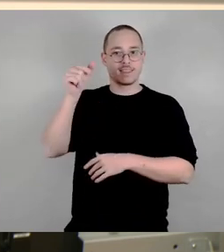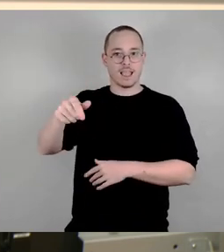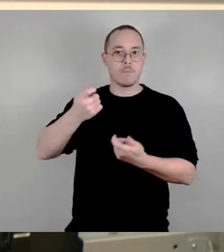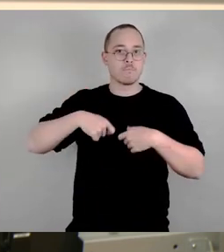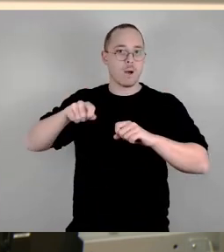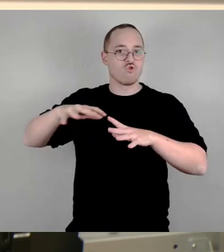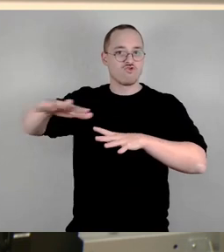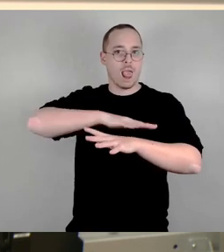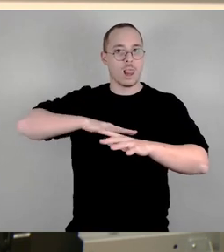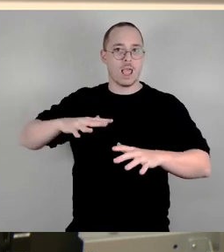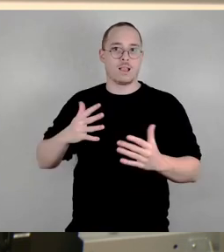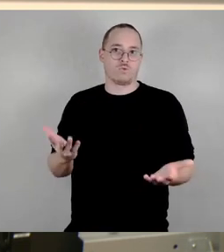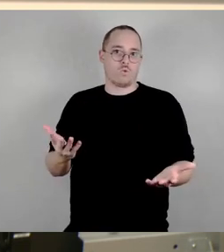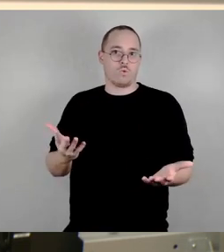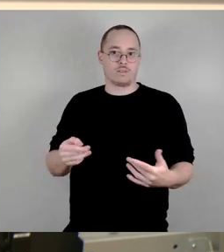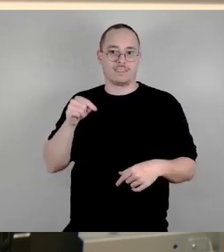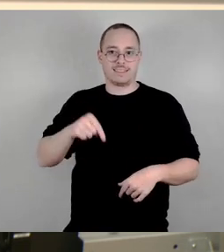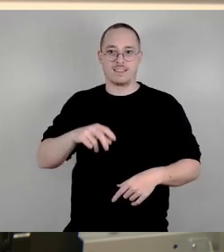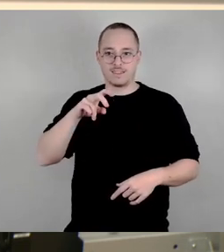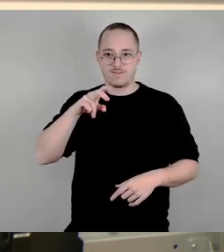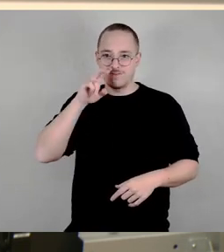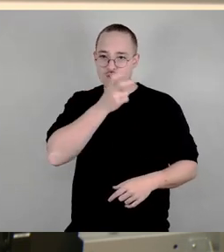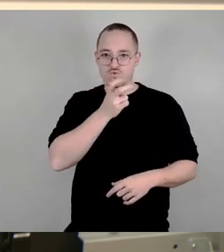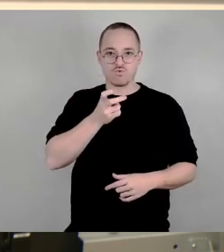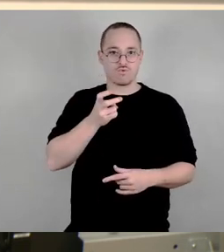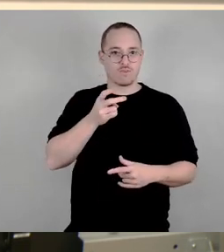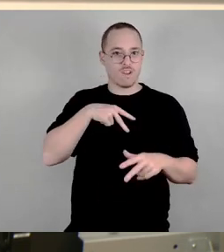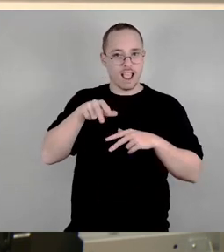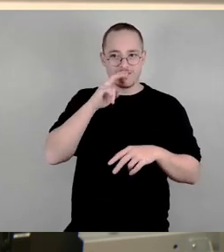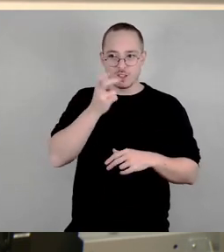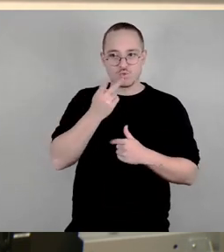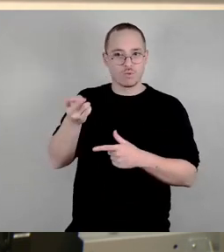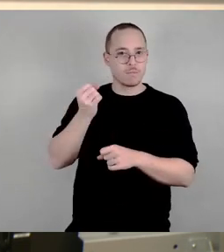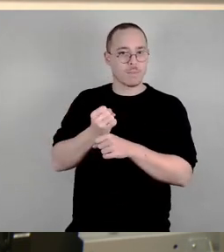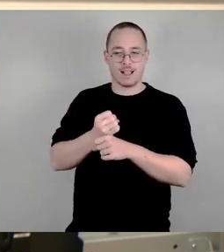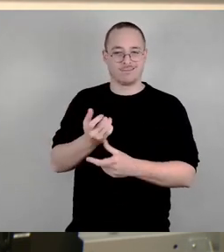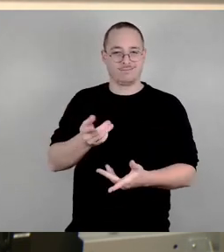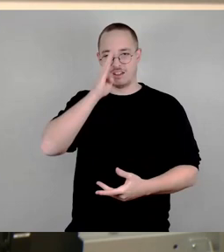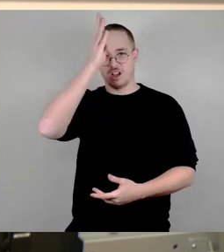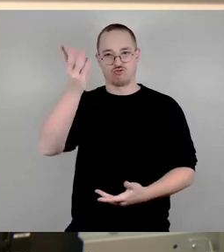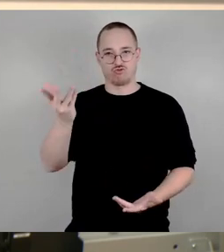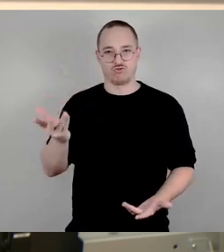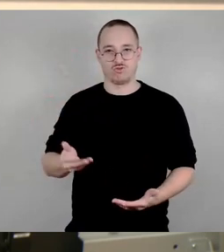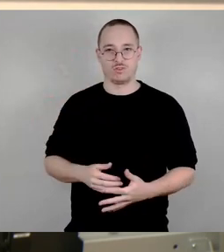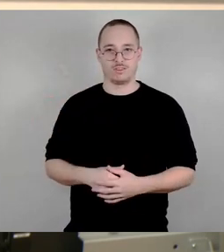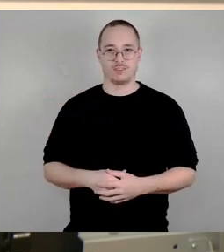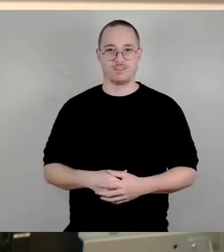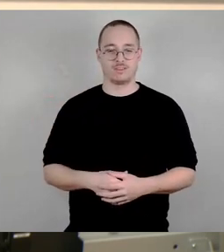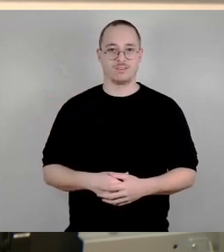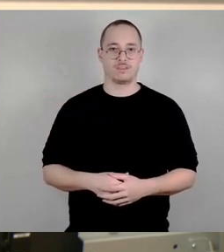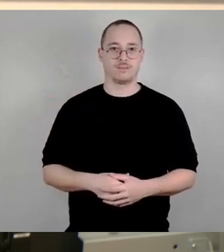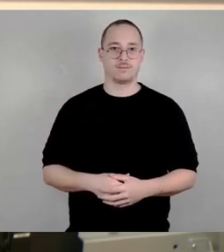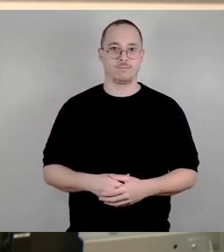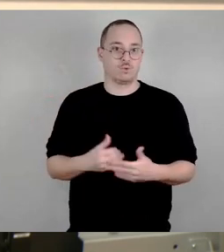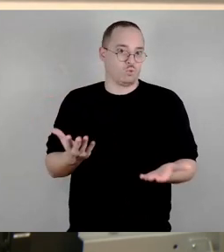Und leider auch die Anordnung von Radwegen nicht, weil die nächsten zehn Jahre wird dort gebaut. So ist das halt.